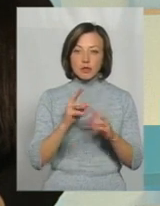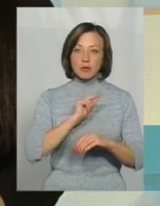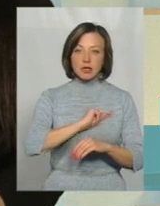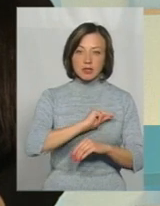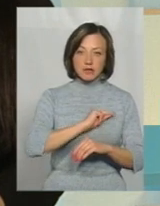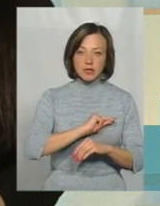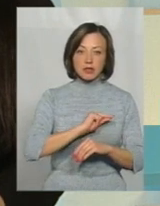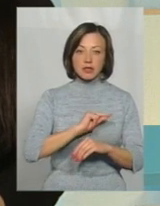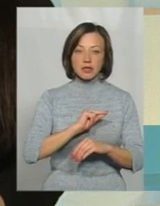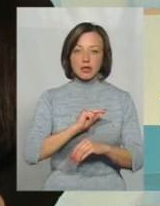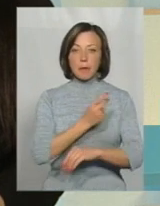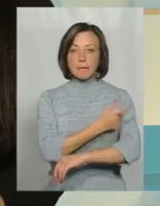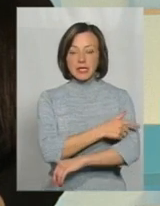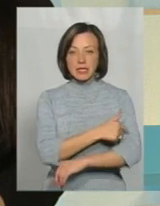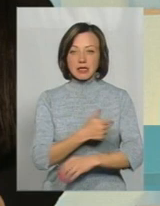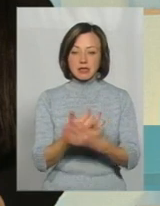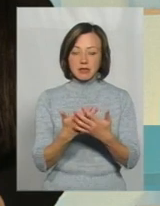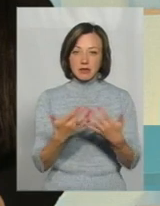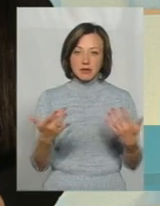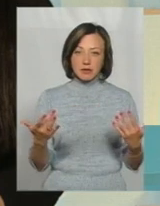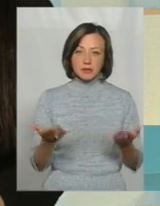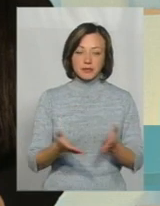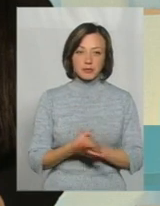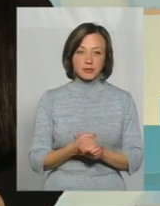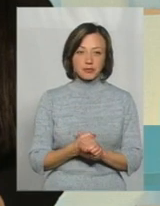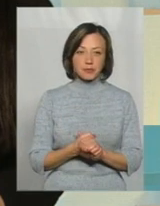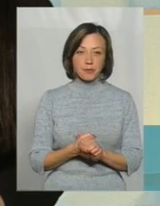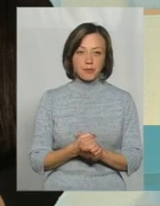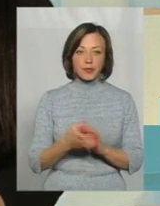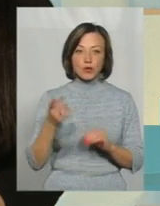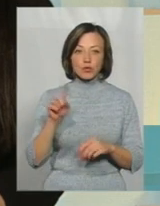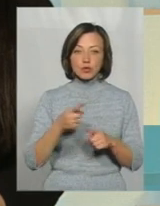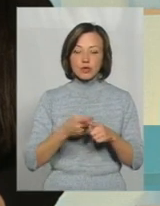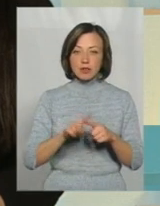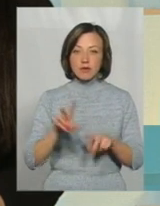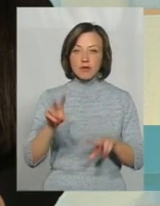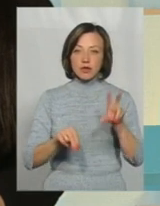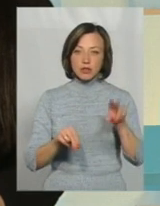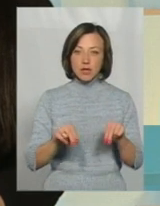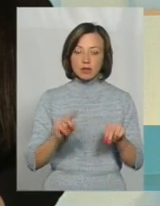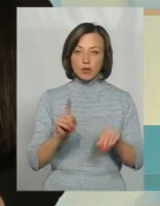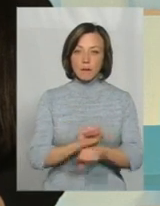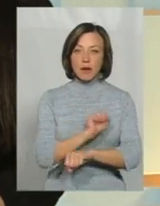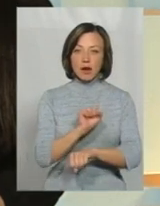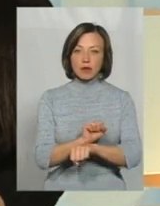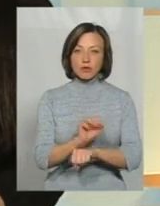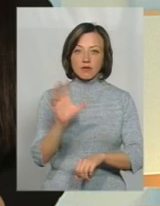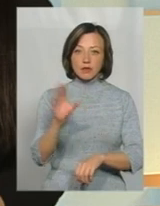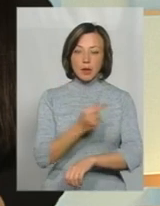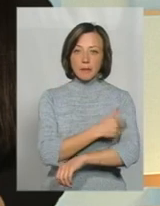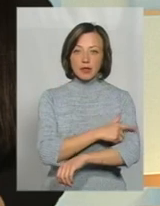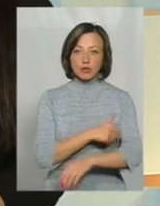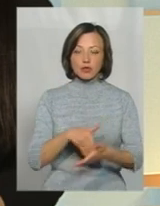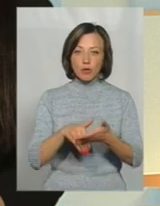середнього медичного персоналу, і лікарського, тому і це рахуйте, що буде паралізована вся медична